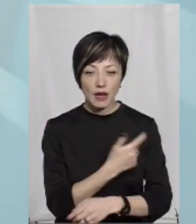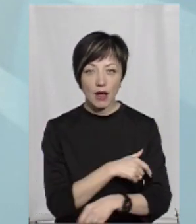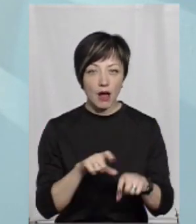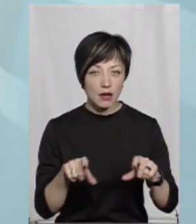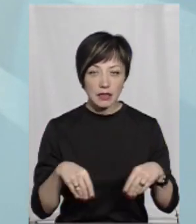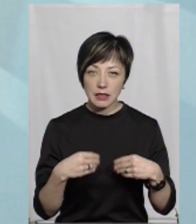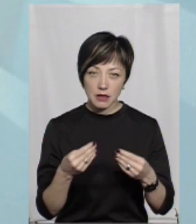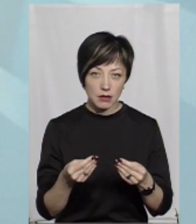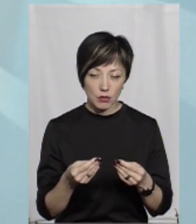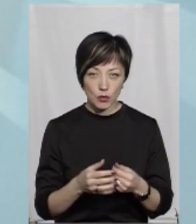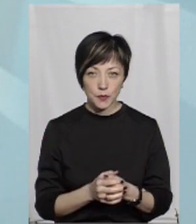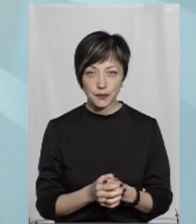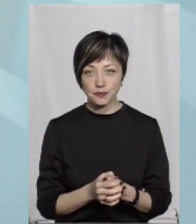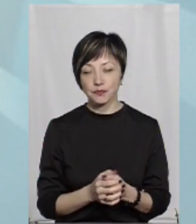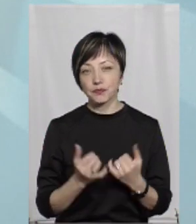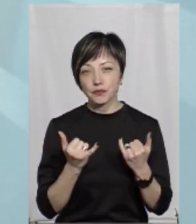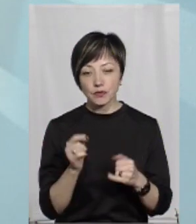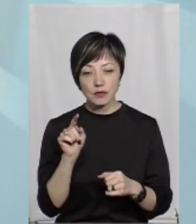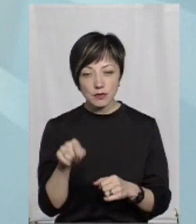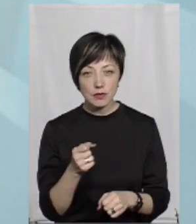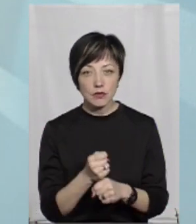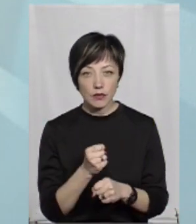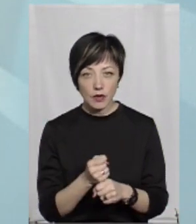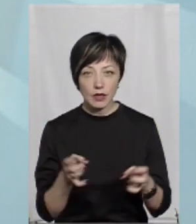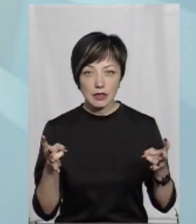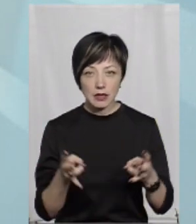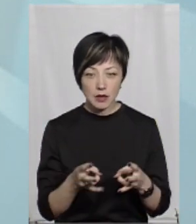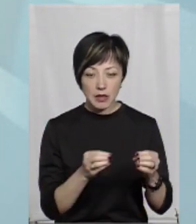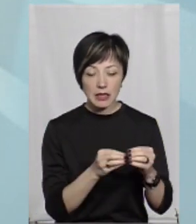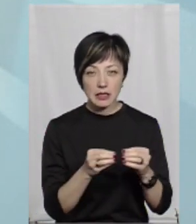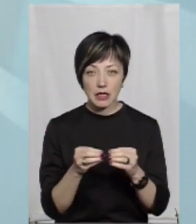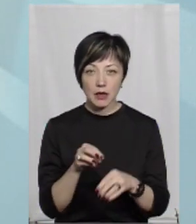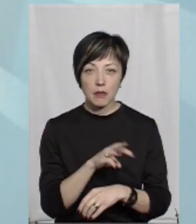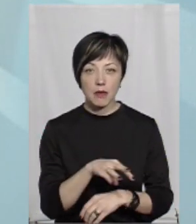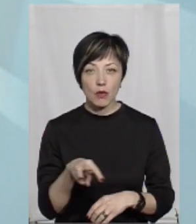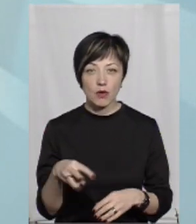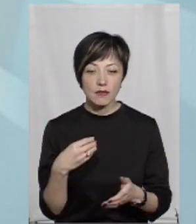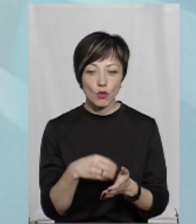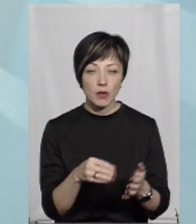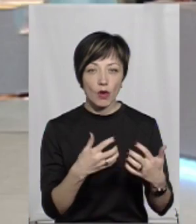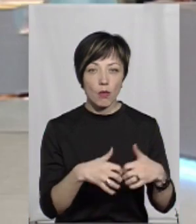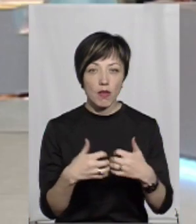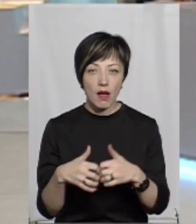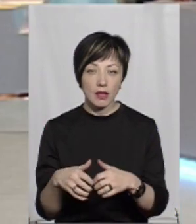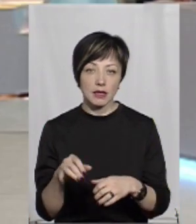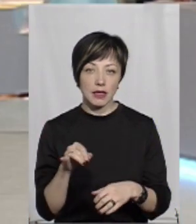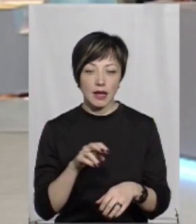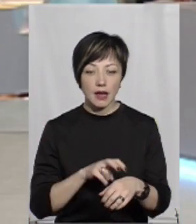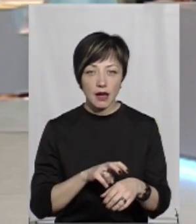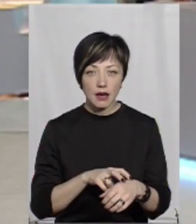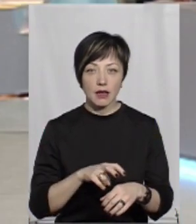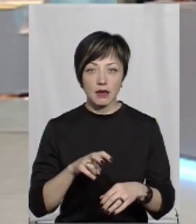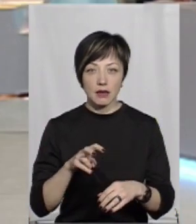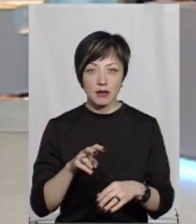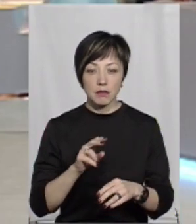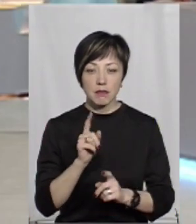лікарні не надамо, відділенні. Для того, щоб там зробити, тут треба б десятки мільйонів, закупити обладнання, лікарі,